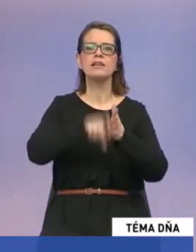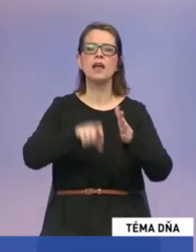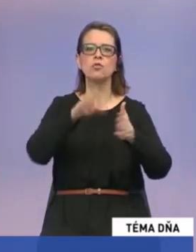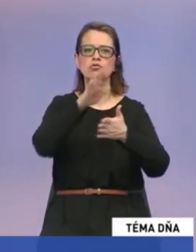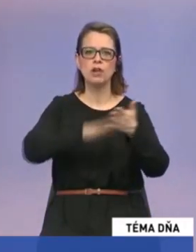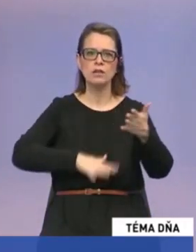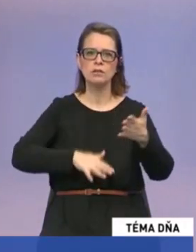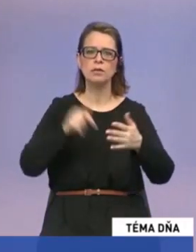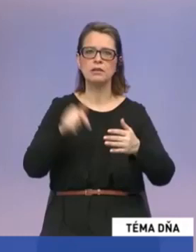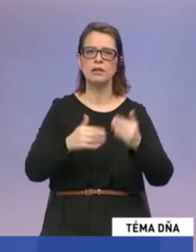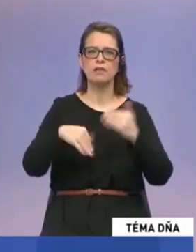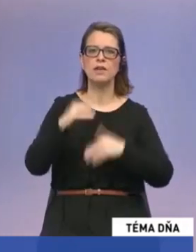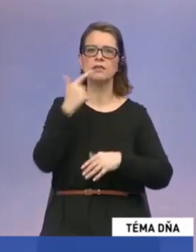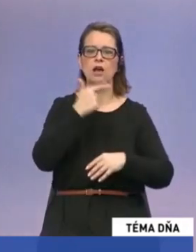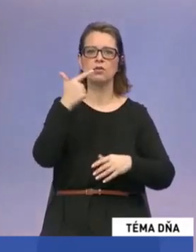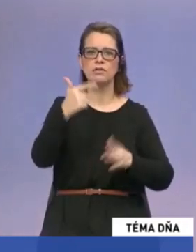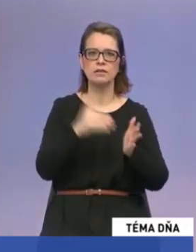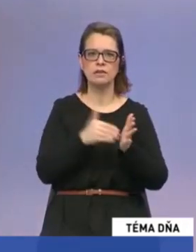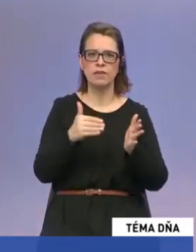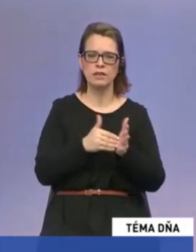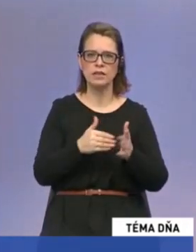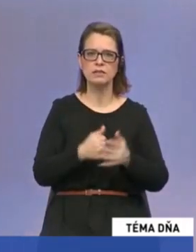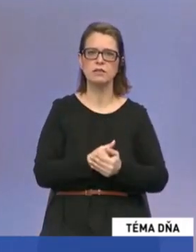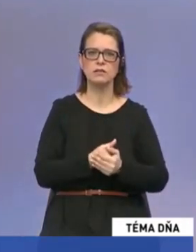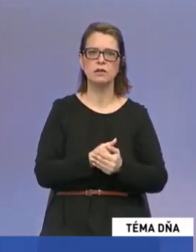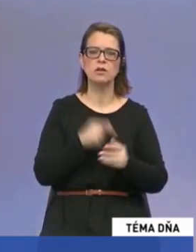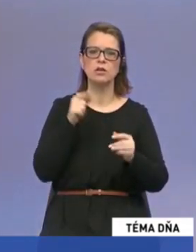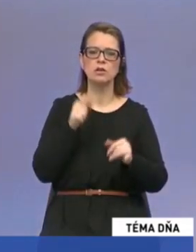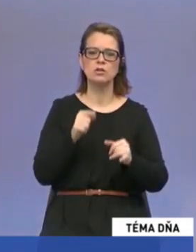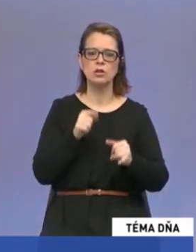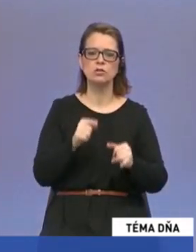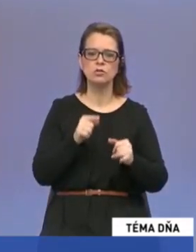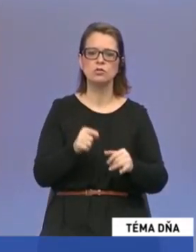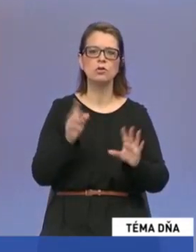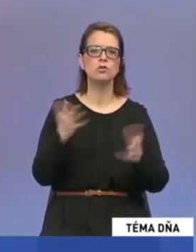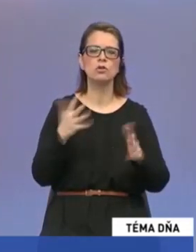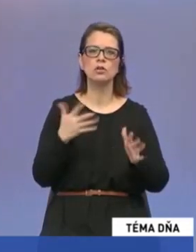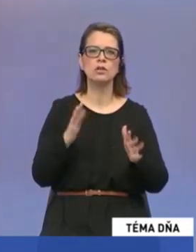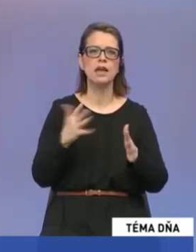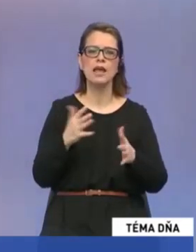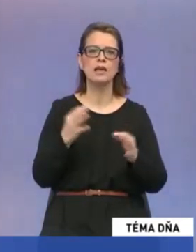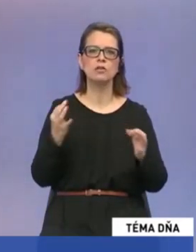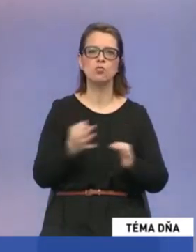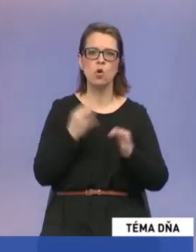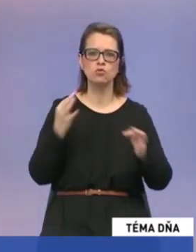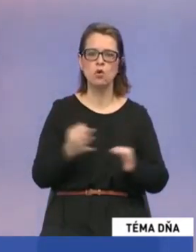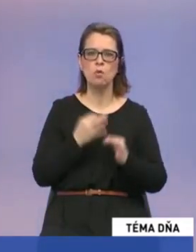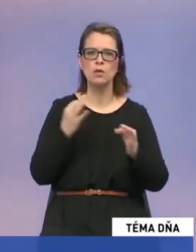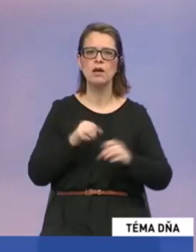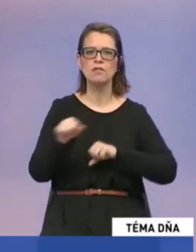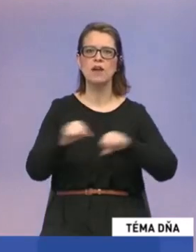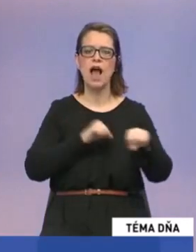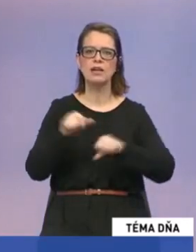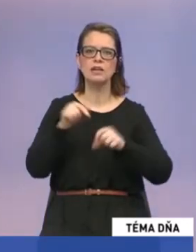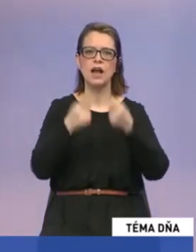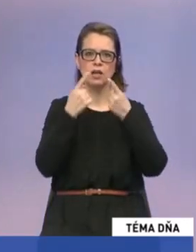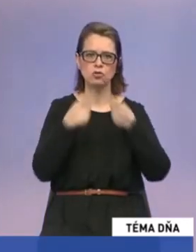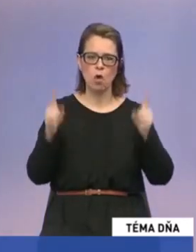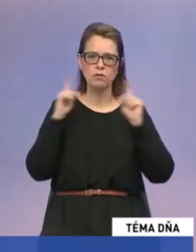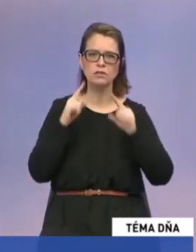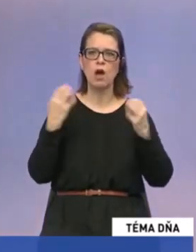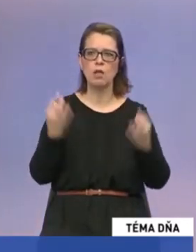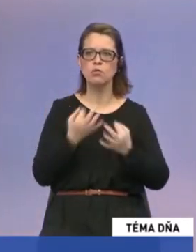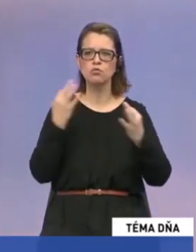ktorých je dnes viac ako 22 tisíc. Takže skutočne toto nie je forma nejakej vlády na Slovensku, alebo